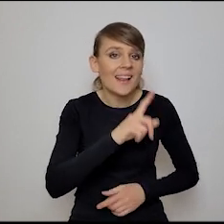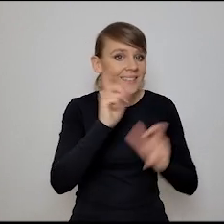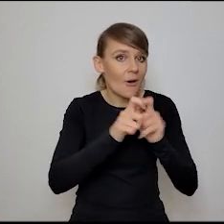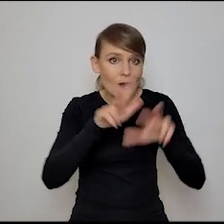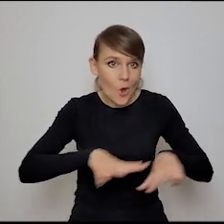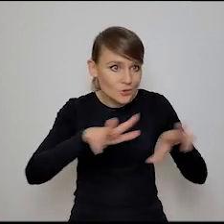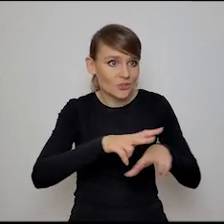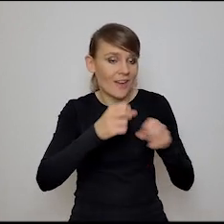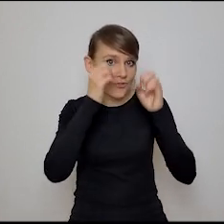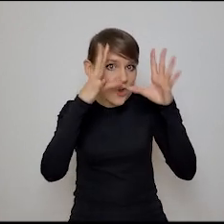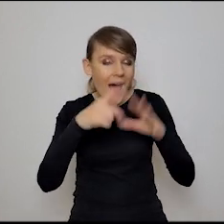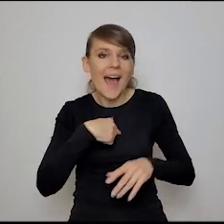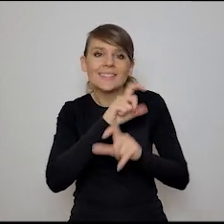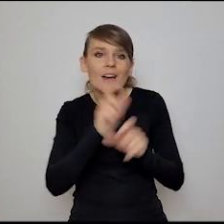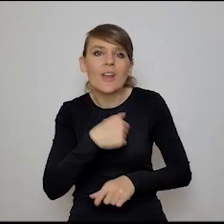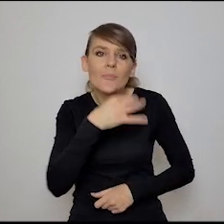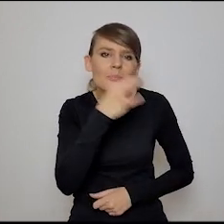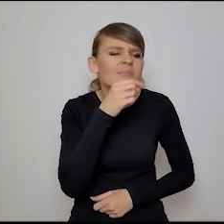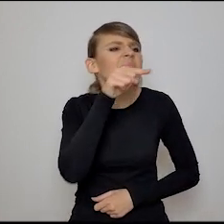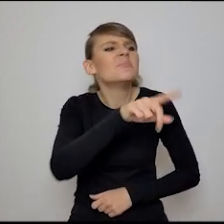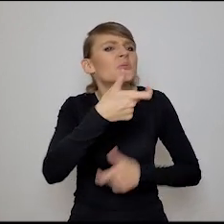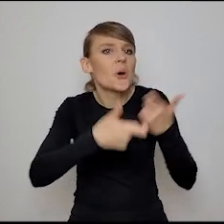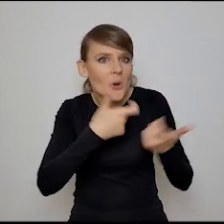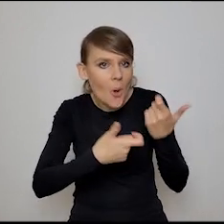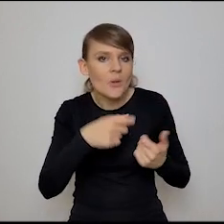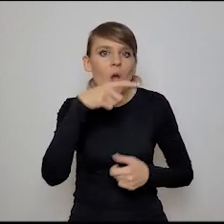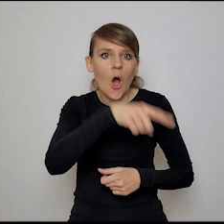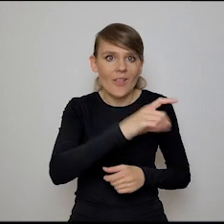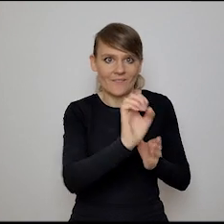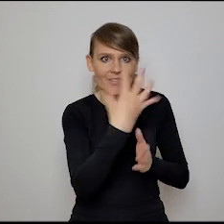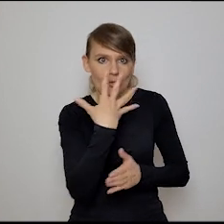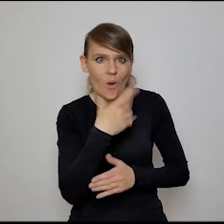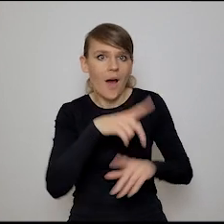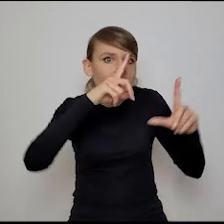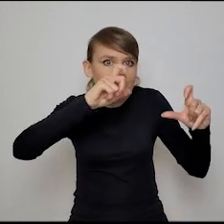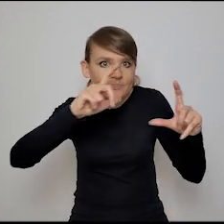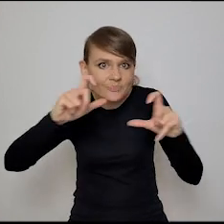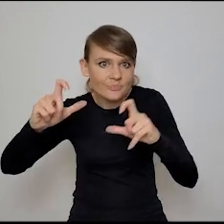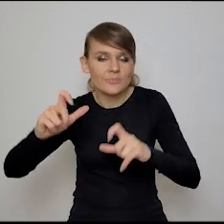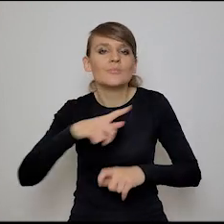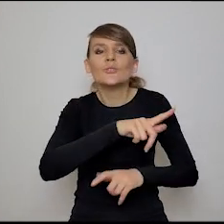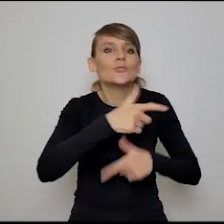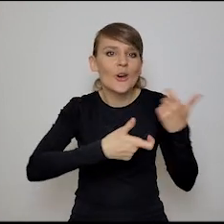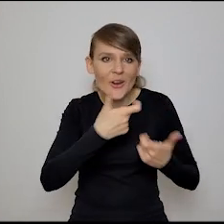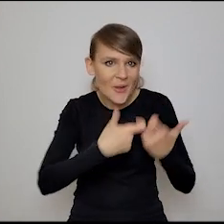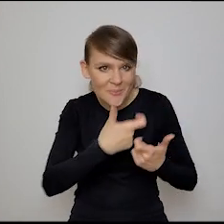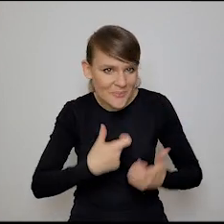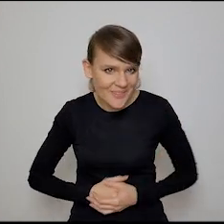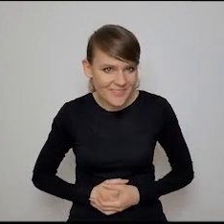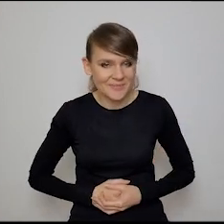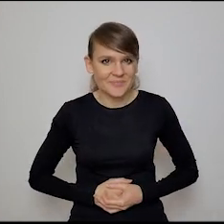rodzina, natomiast ja ją cały czas podpytuję, co oni tam robią. I ona mi przysłała takie print screeny z tego, co robią.